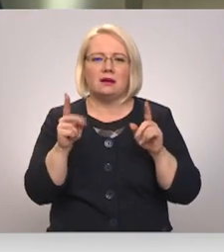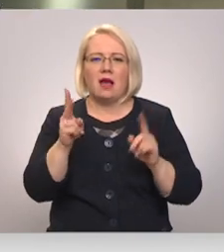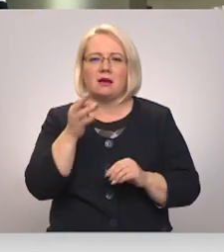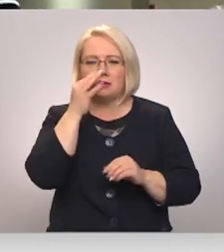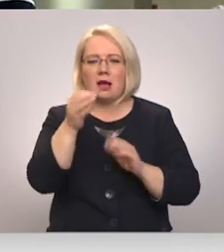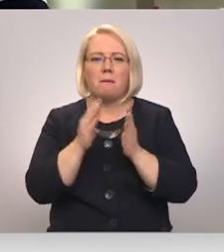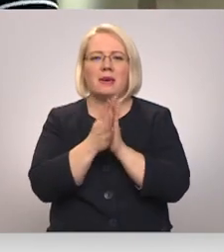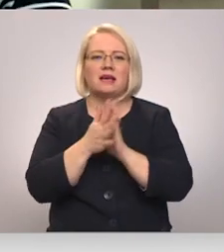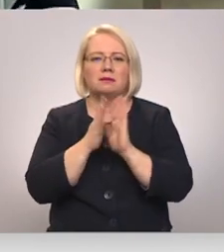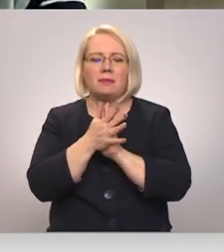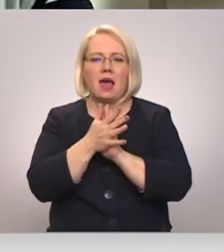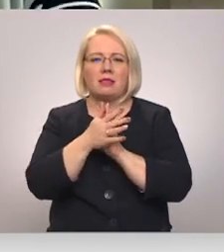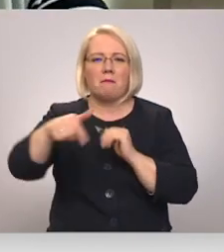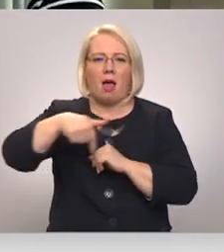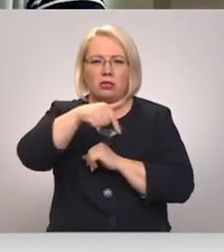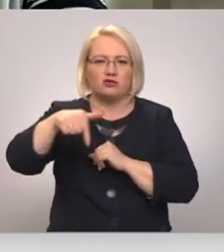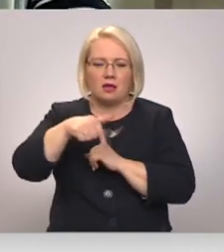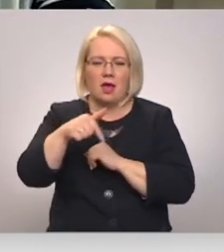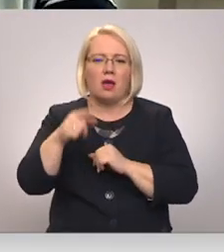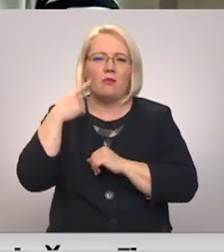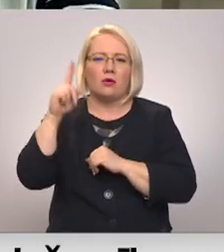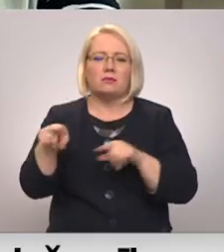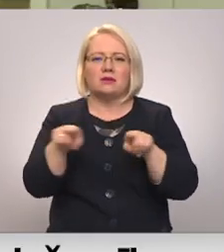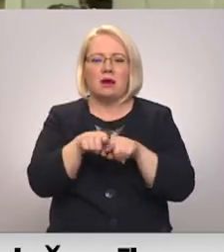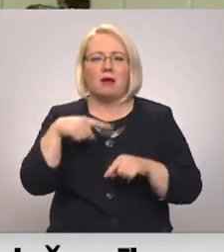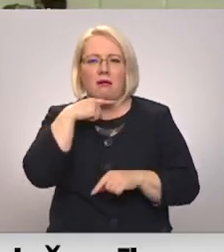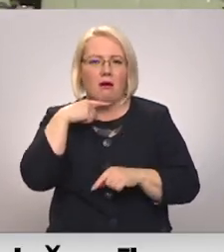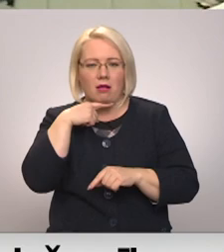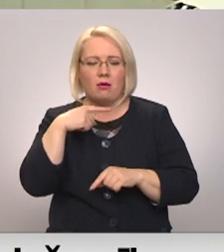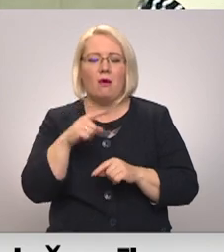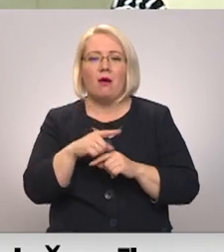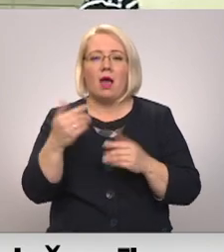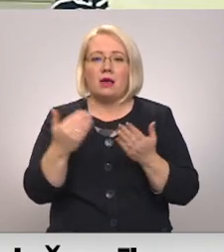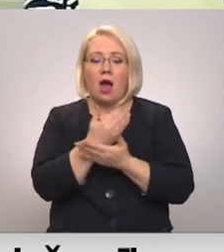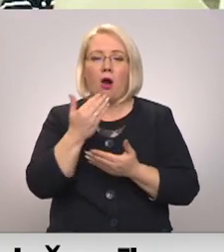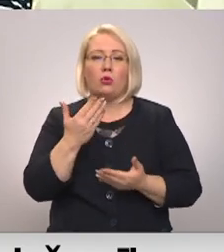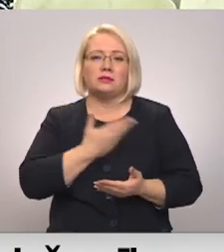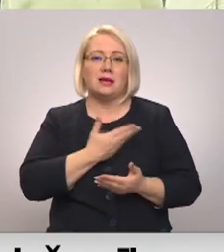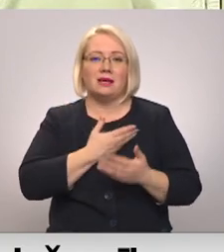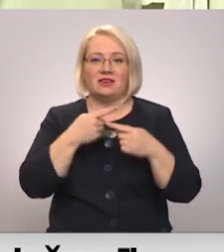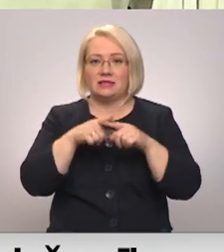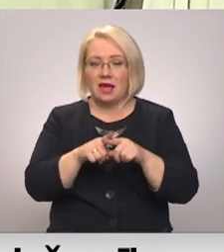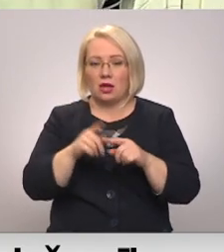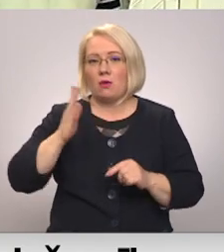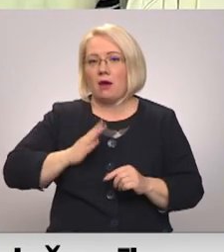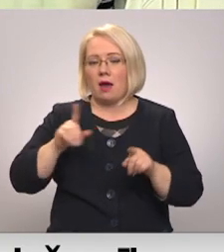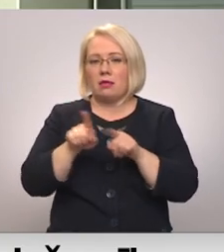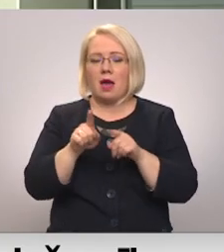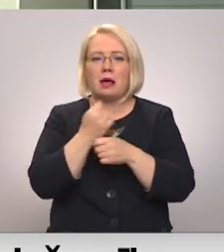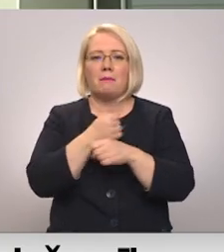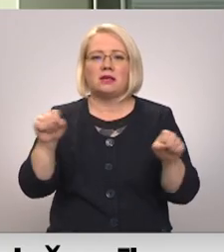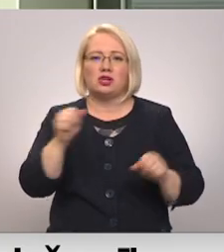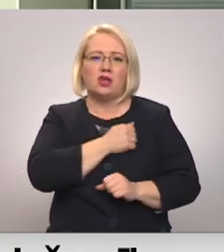biespiena malšanai. Protams, arī gaļiņu. Jaunu sadzīves tehniku tuvākajās dienās gaida arī Pestīšanas